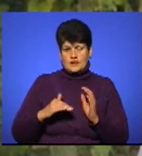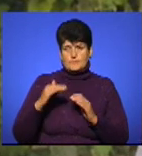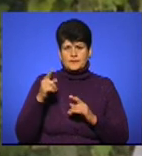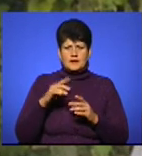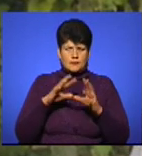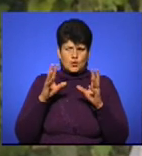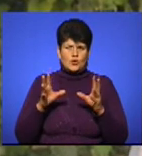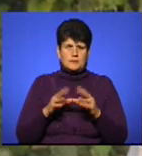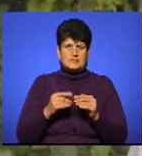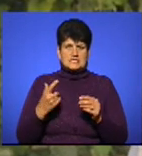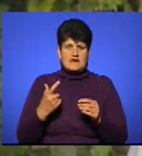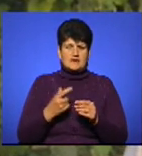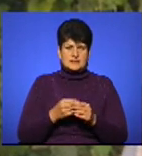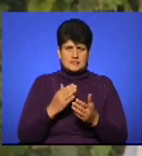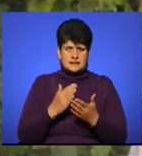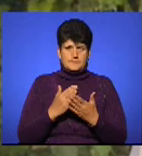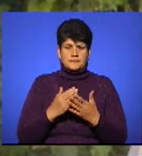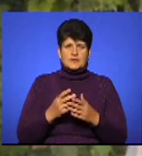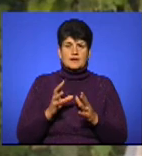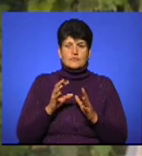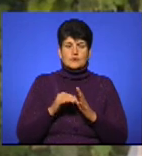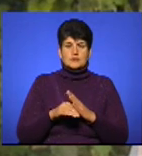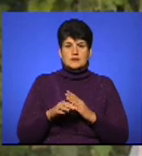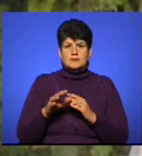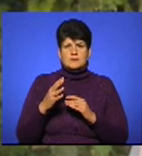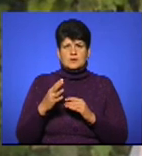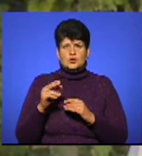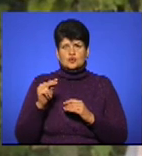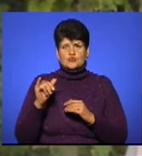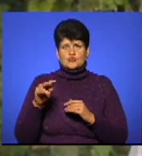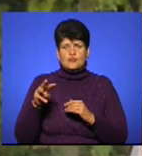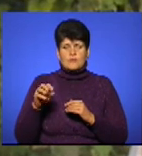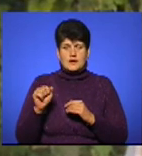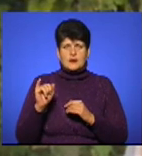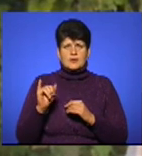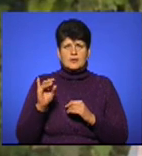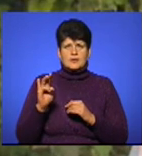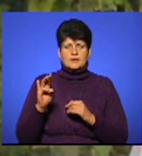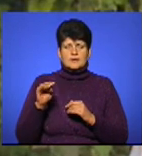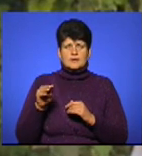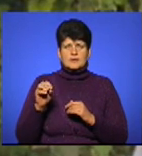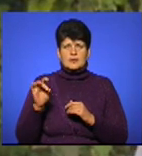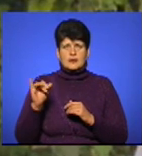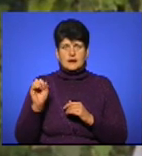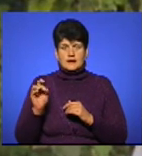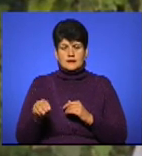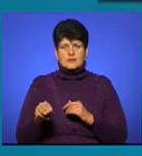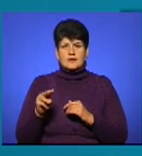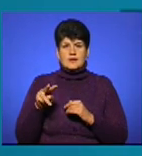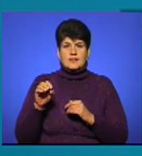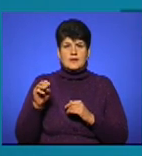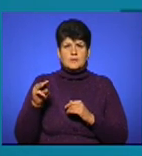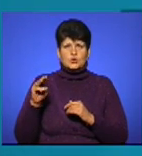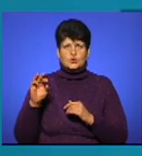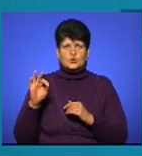комплексна вакцина, п'ятивалентна вакцина, чума, ентерит і так само і виходить лептоспіроз. То найкраще проводити.